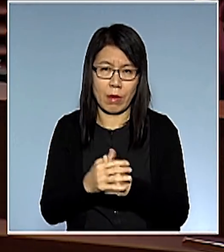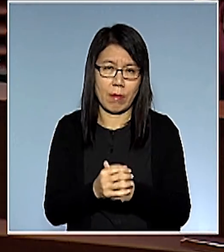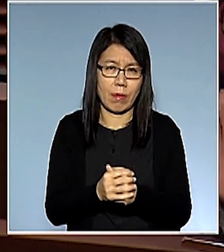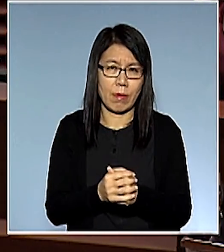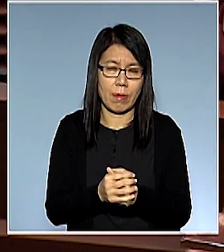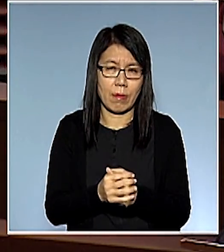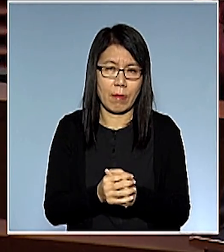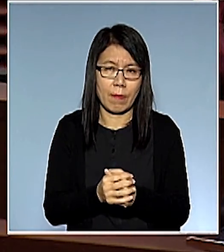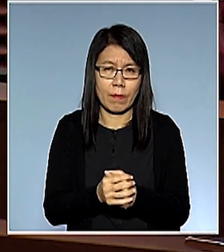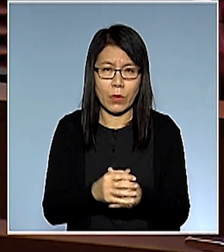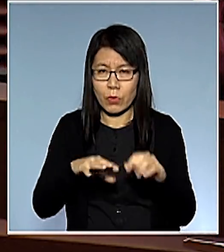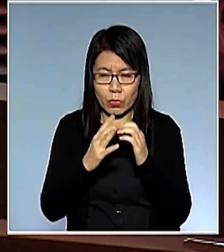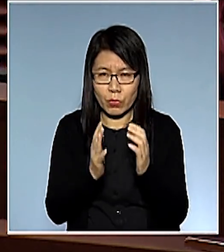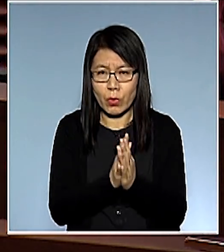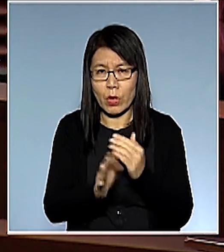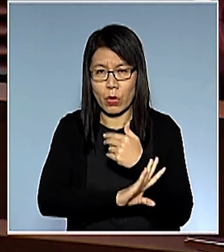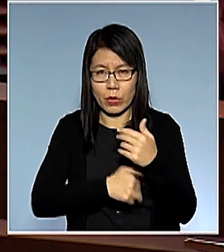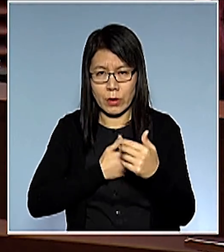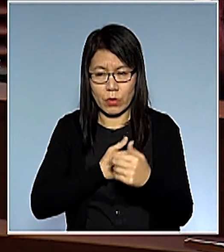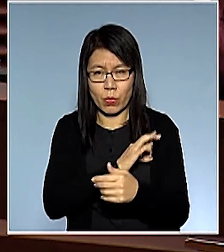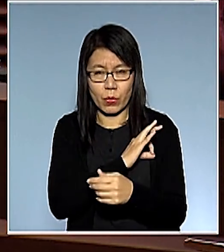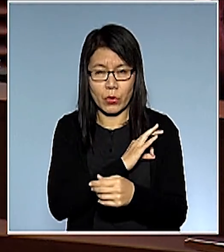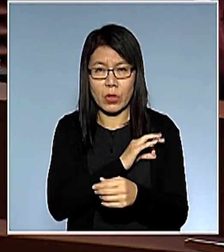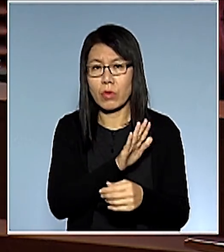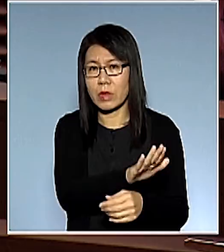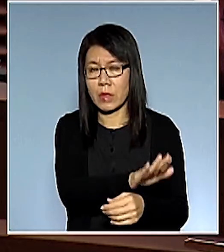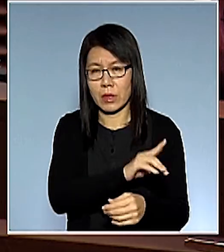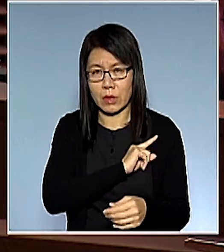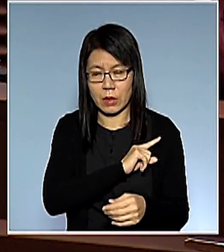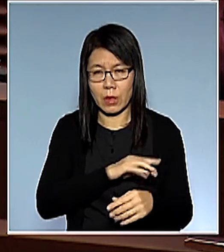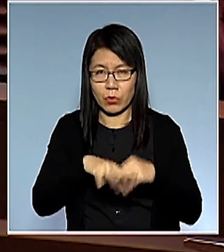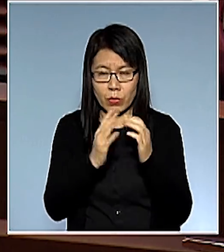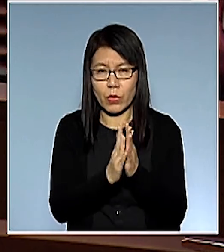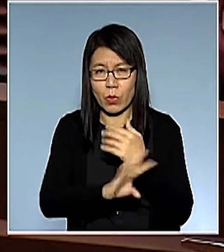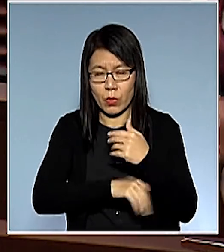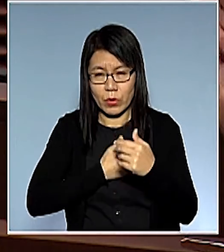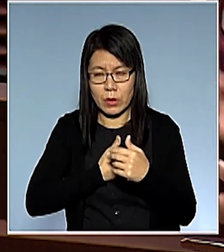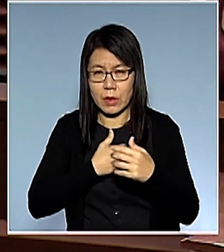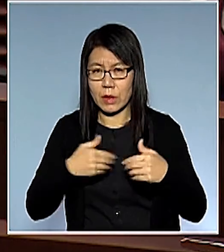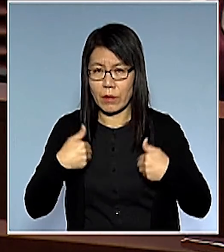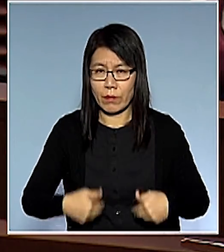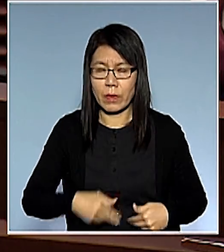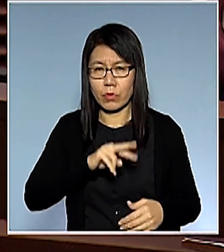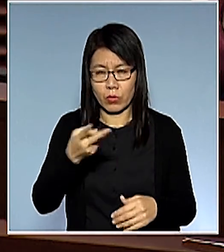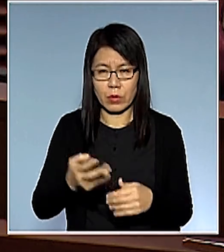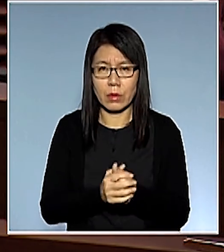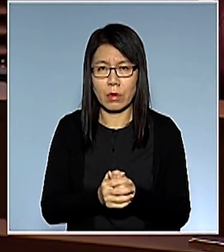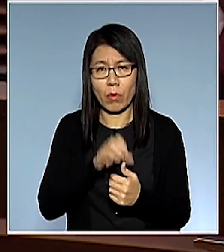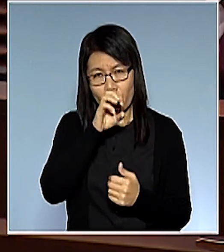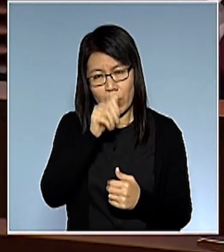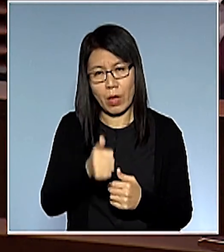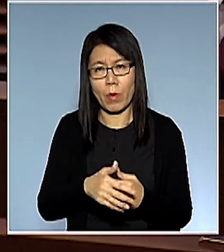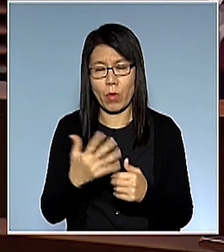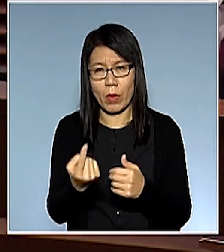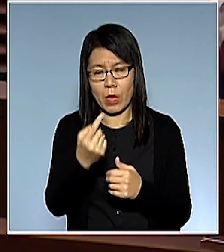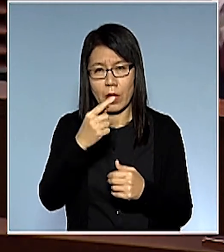根本所有事都是律師會自己本身所有律師如果是由大律師資格轉的你說得對我也是唯一一位議員